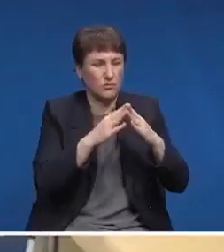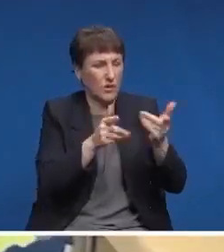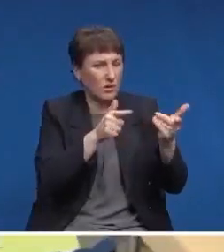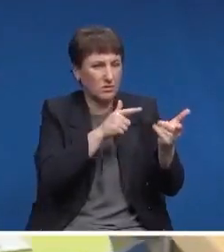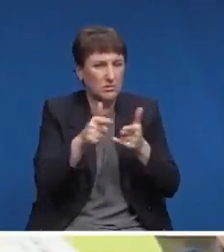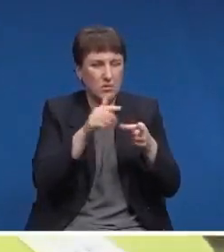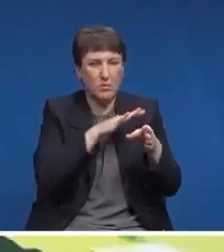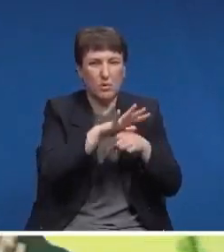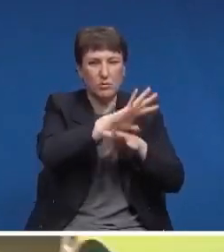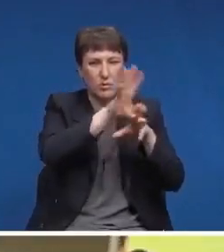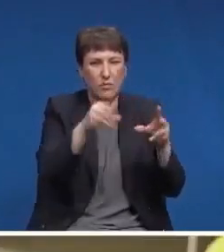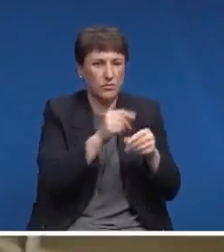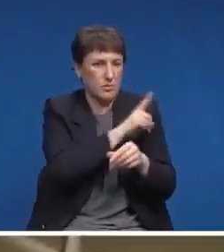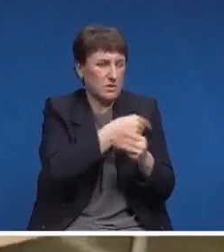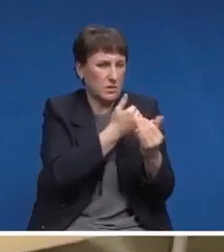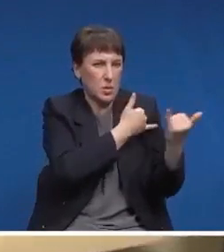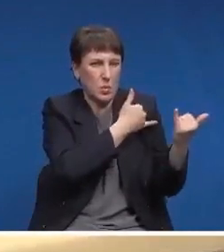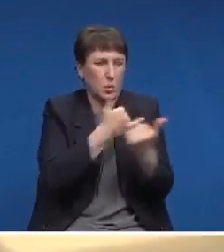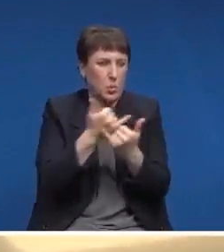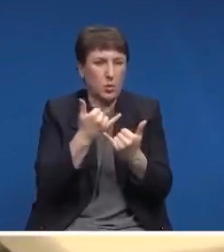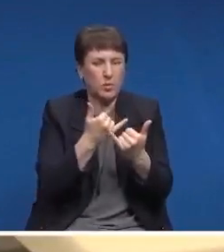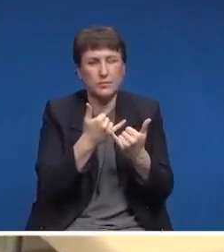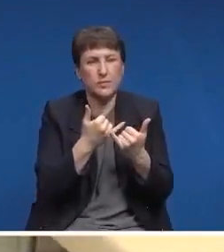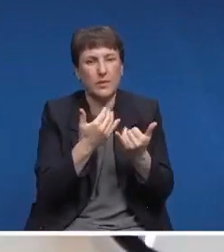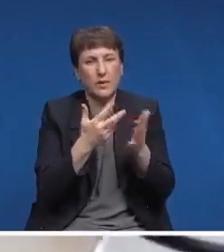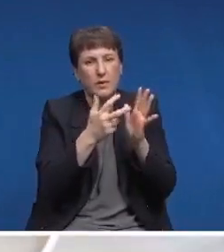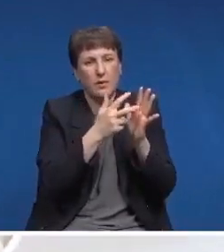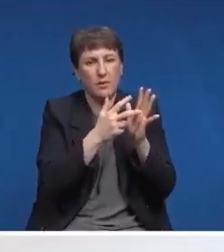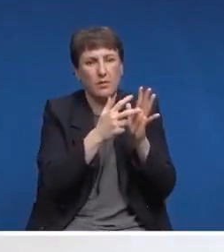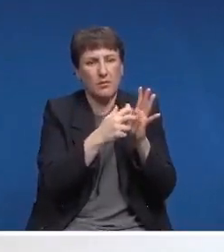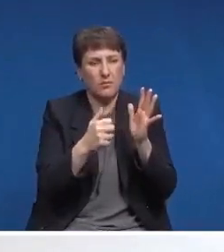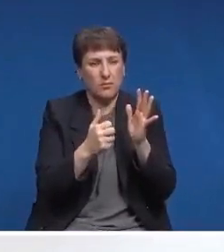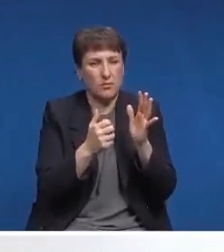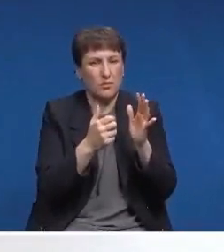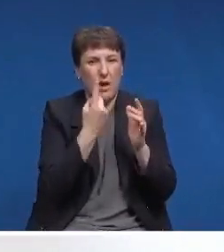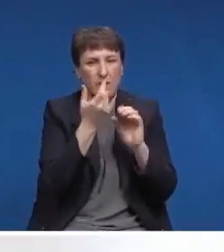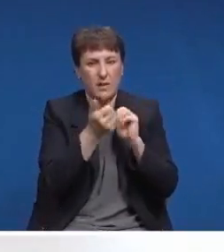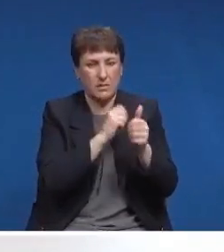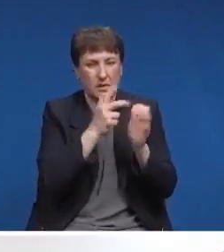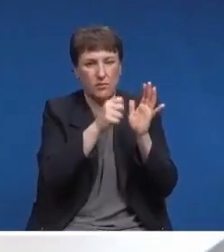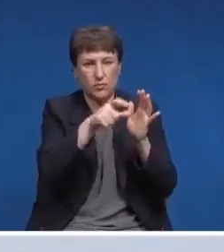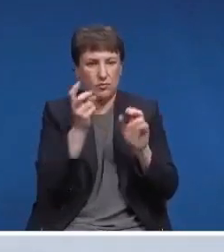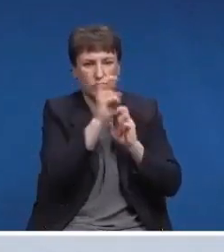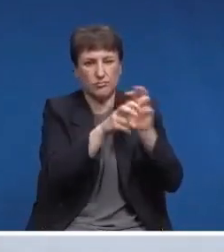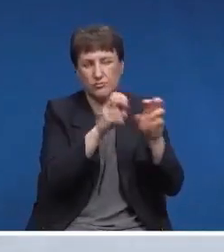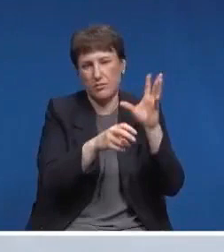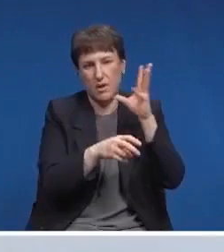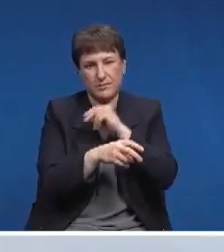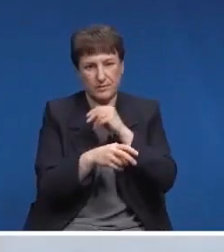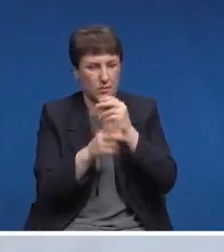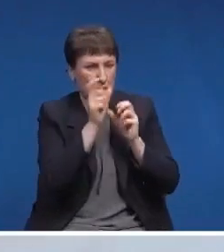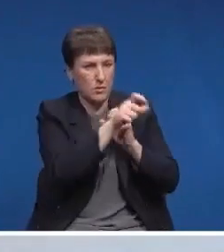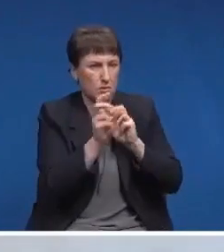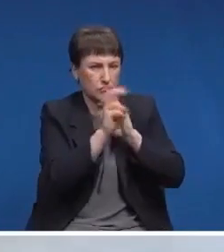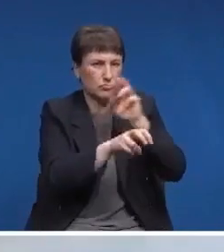предусмотрено для оказания медицинской помощи и рассчитано на 800 посещений и смену. Здесь уже обслуживается более